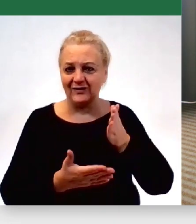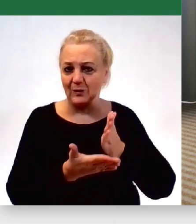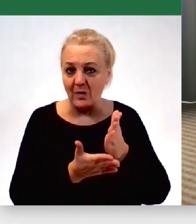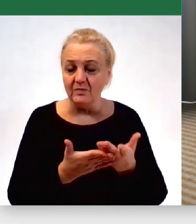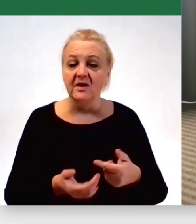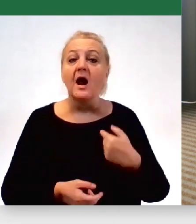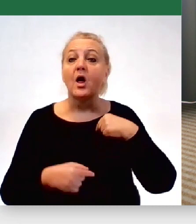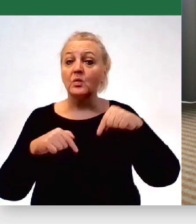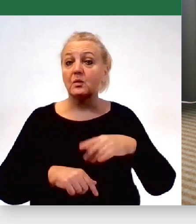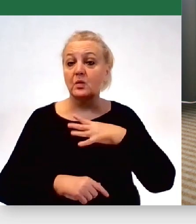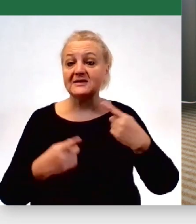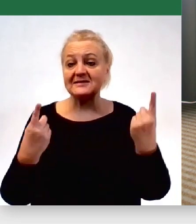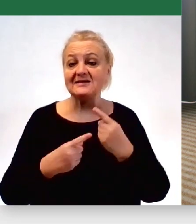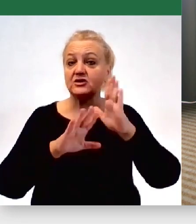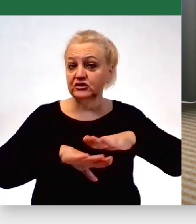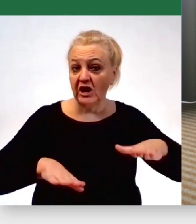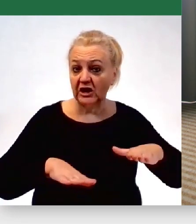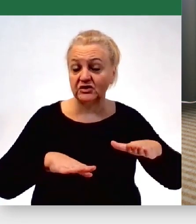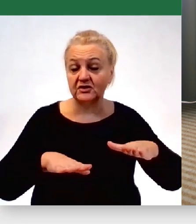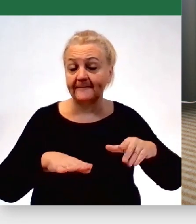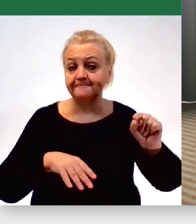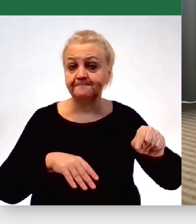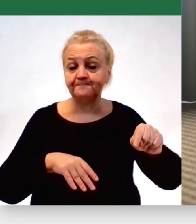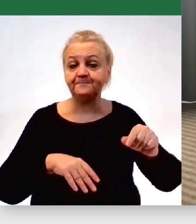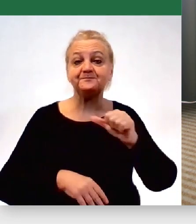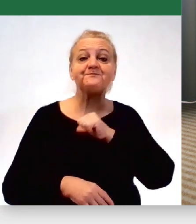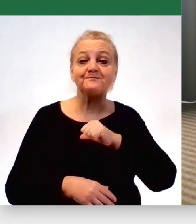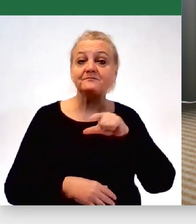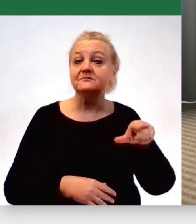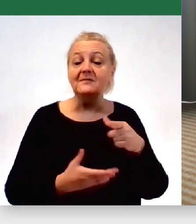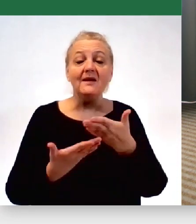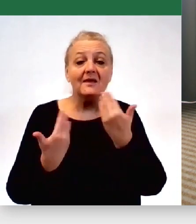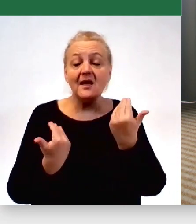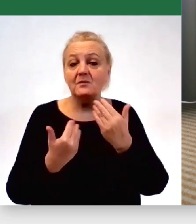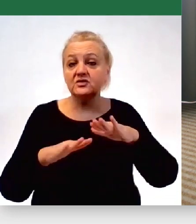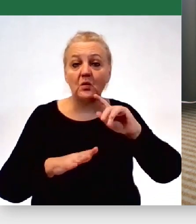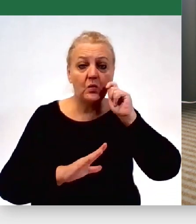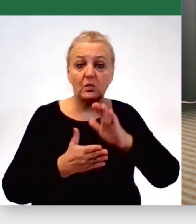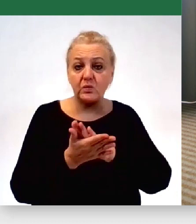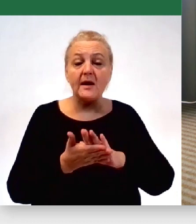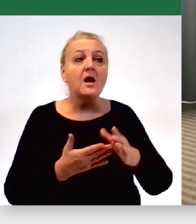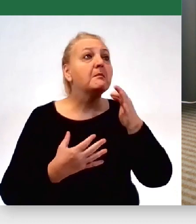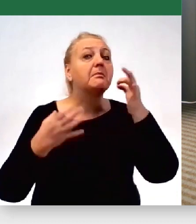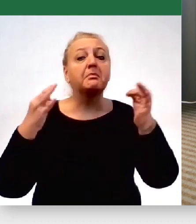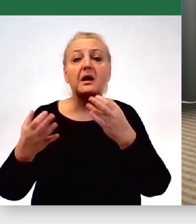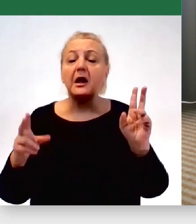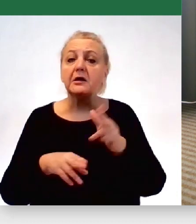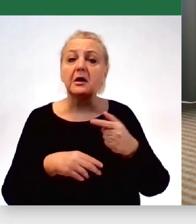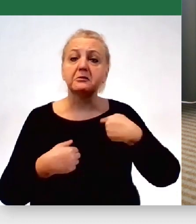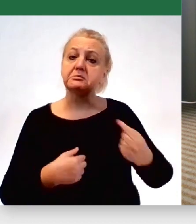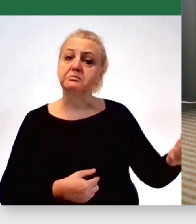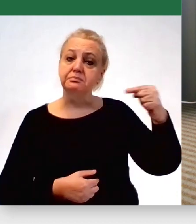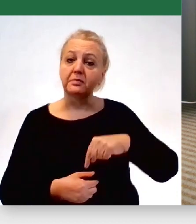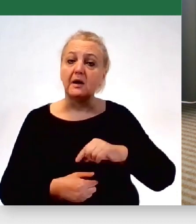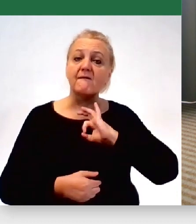miały miejsce takie sytuacje, że dzieciaki w klasach, w których nie było żadnego dziecka z Ukrainy, pytały się, a kiedy my będziemy mieli